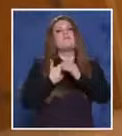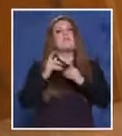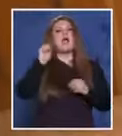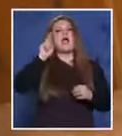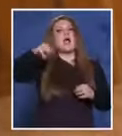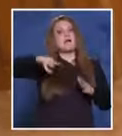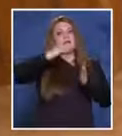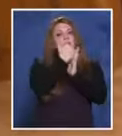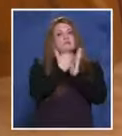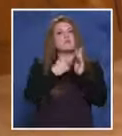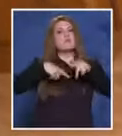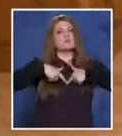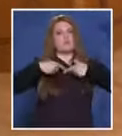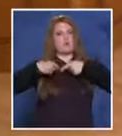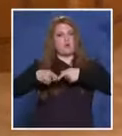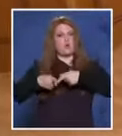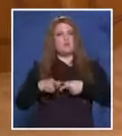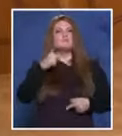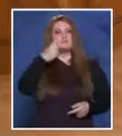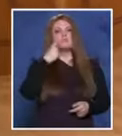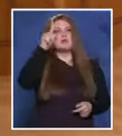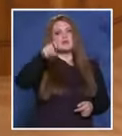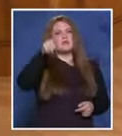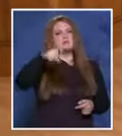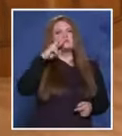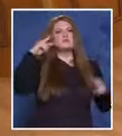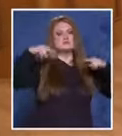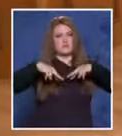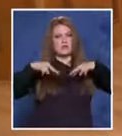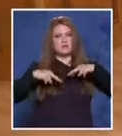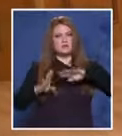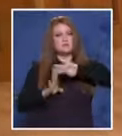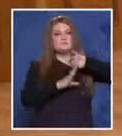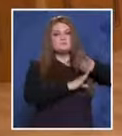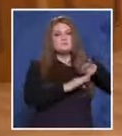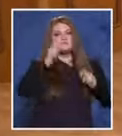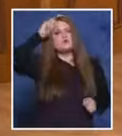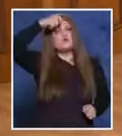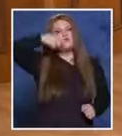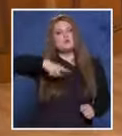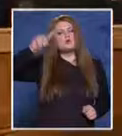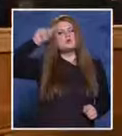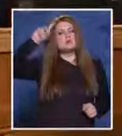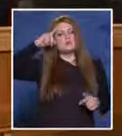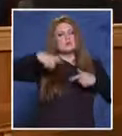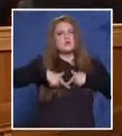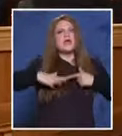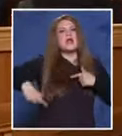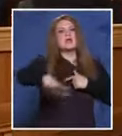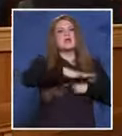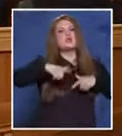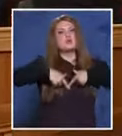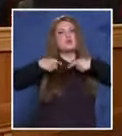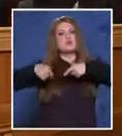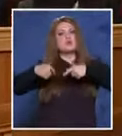прокурора. Да, добре, предлагам да преминем към разпит на свидетелите. Да, кажете прокуратурата. Уважаема госпожо Съдява, в районната прокуратура се